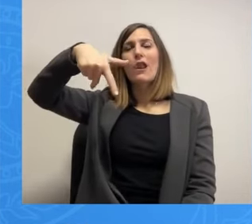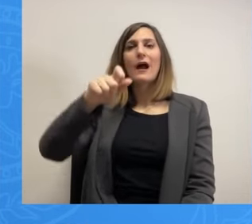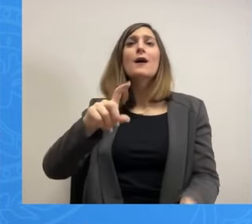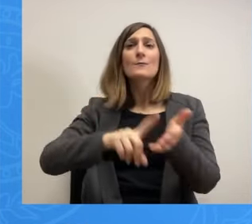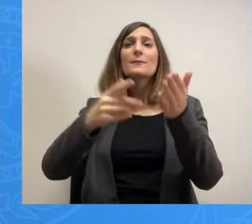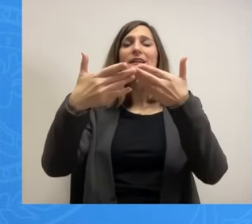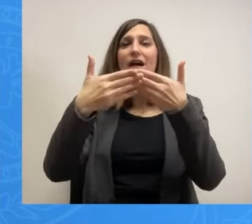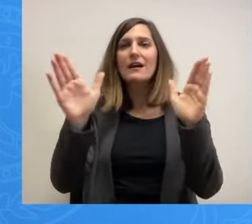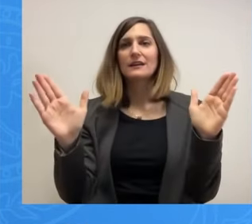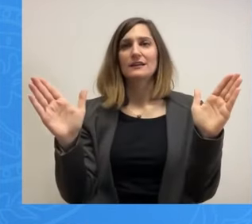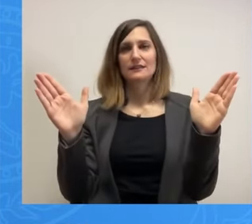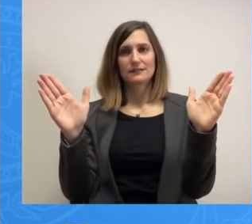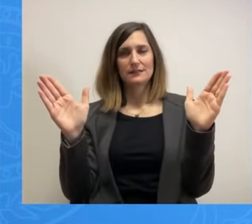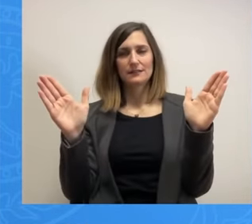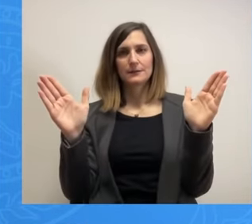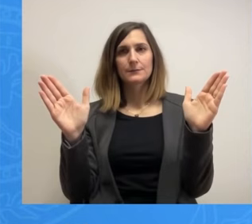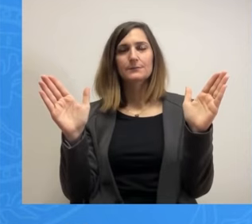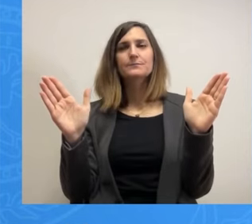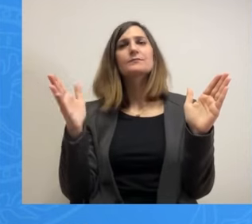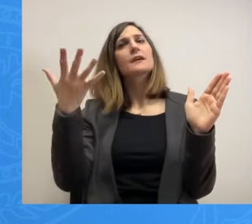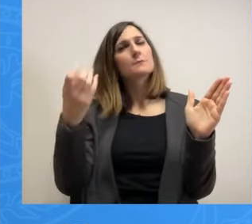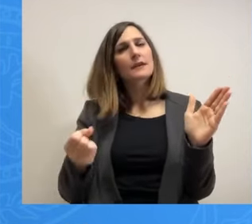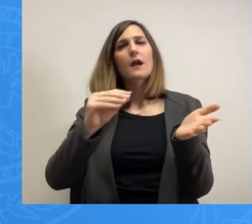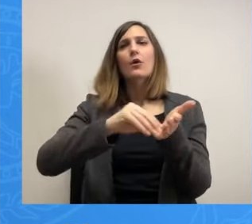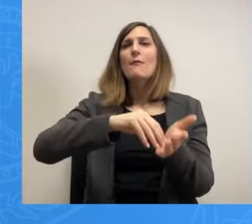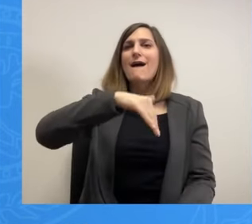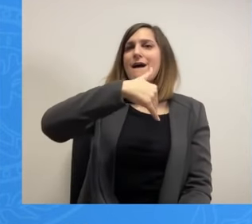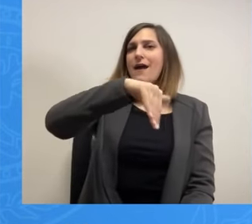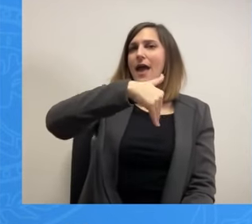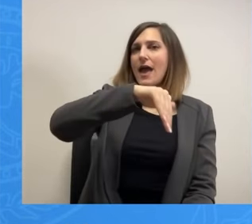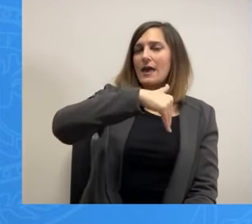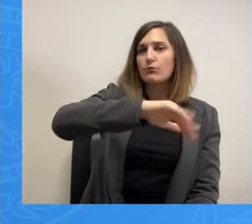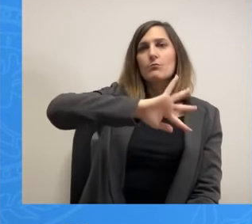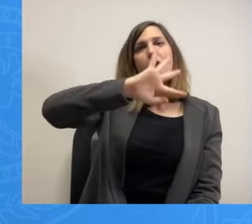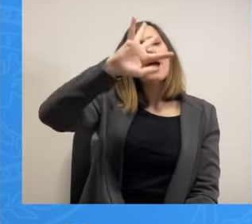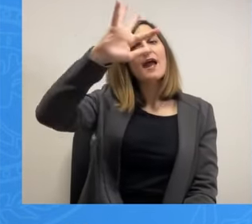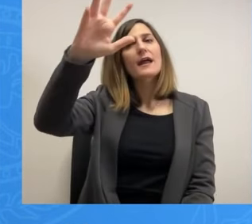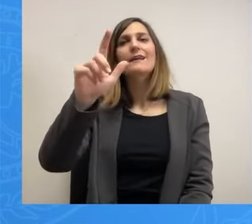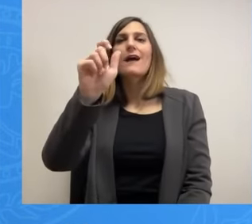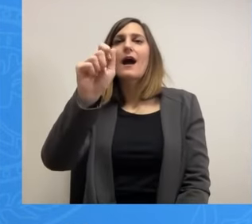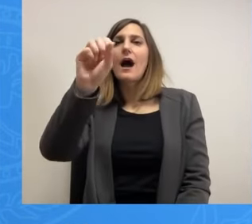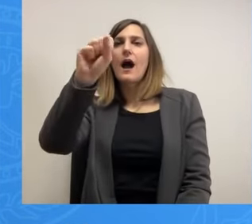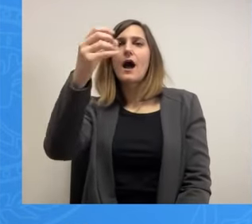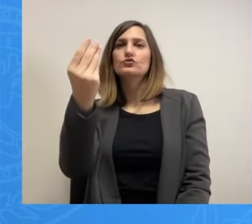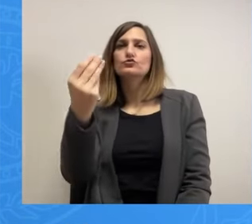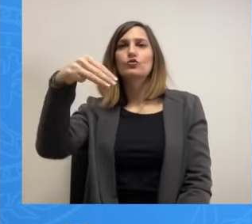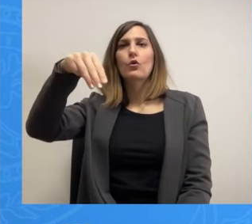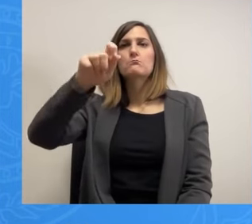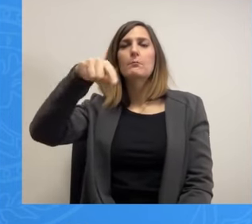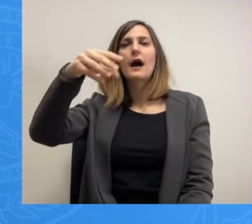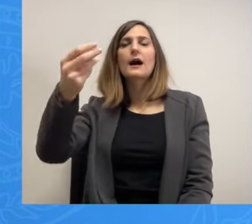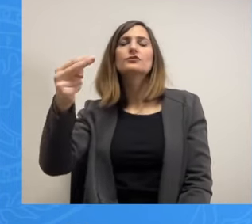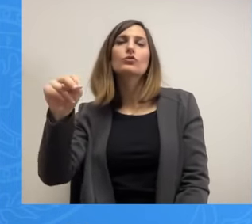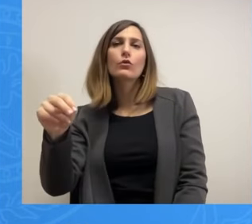Υπάρχει και η Ερμό Όστινα Σωμάτων. Με το χάλι, το πειραματικό να συνεχίζεται. Και εκεί πρέπει να